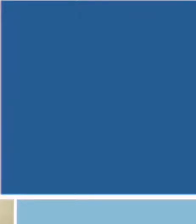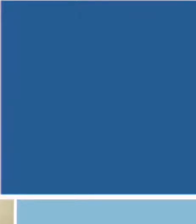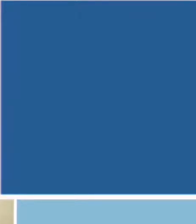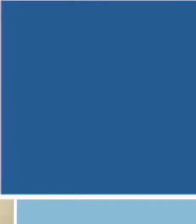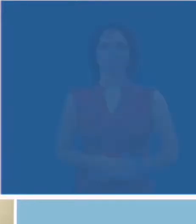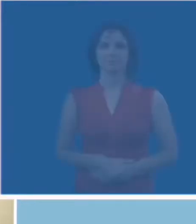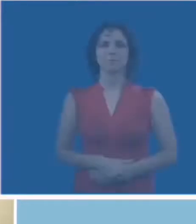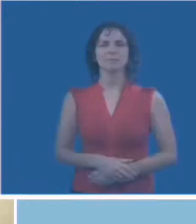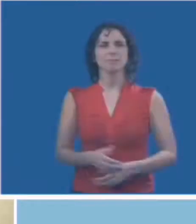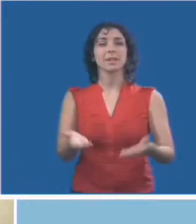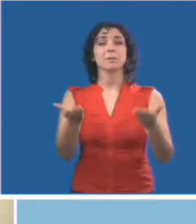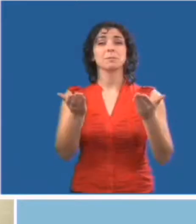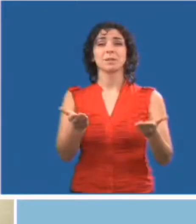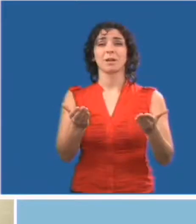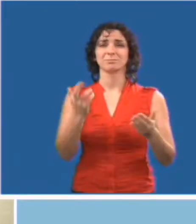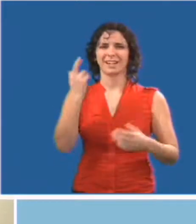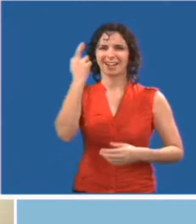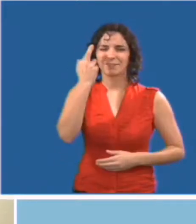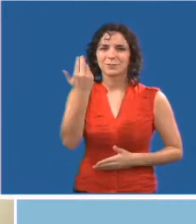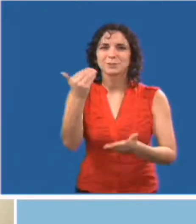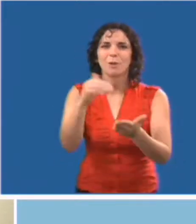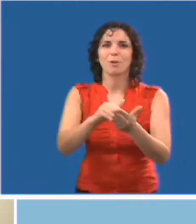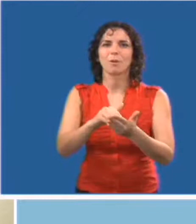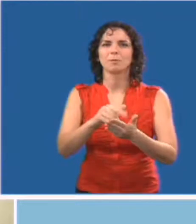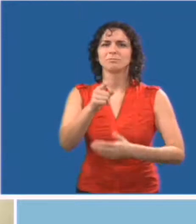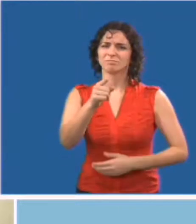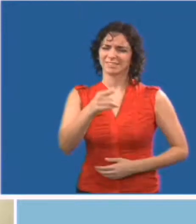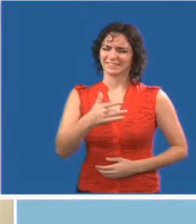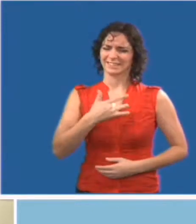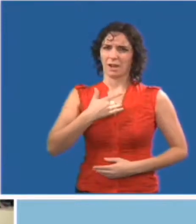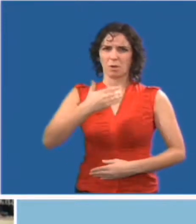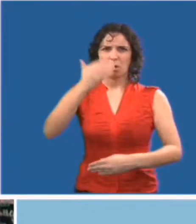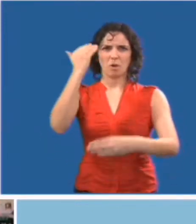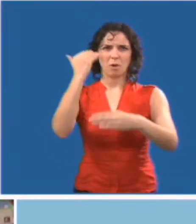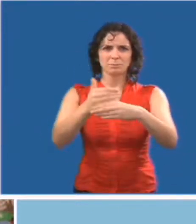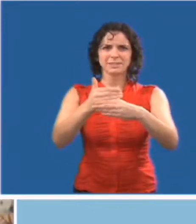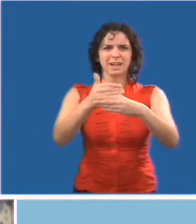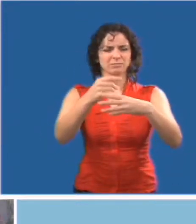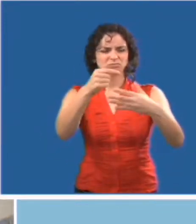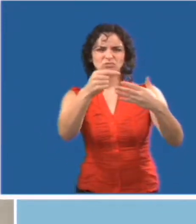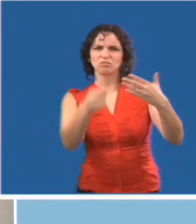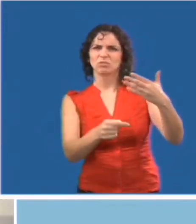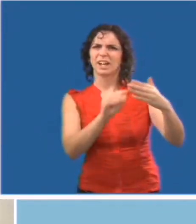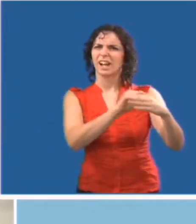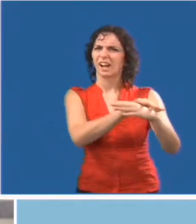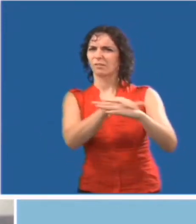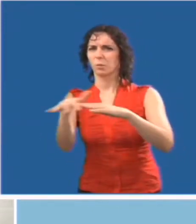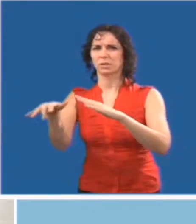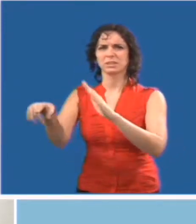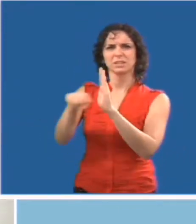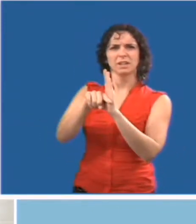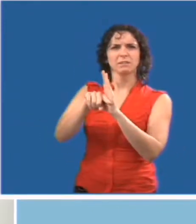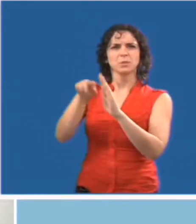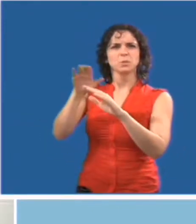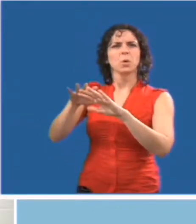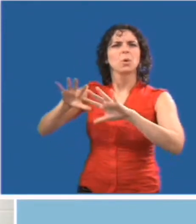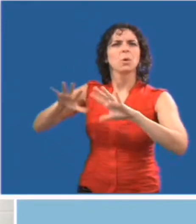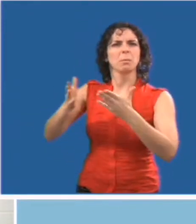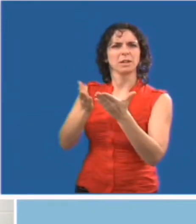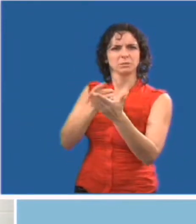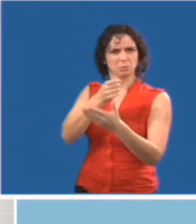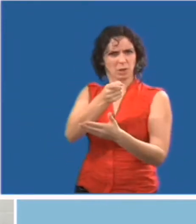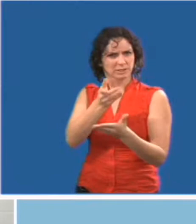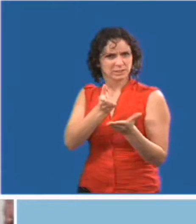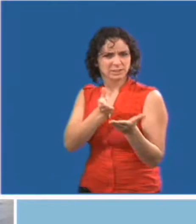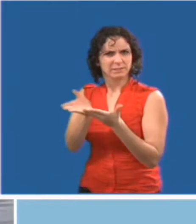Prenez un instant pour évaluer si un de ces facteurs influe sur le service que vous pouvez offrir à la